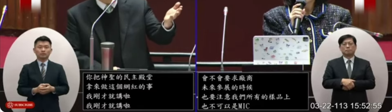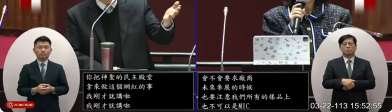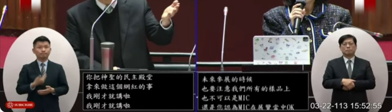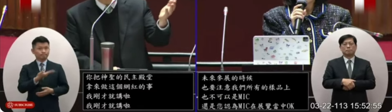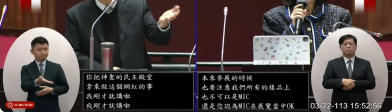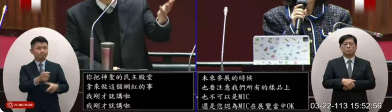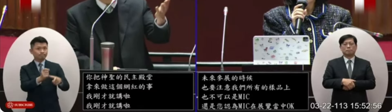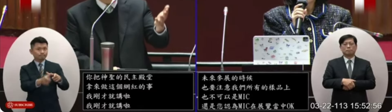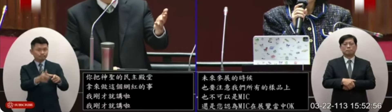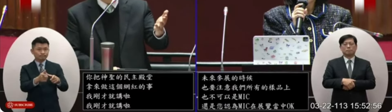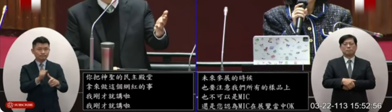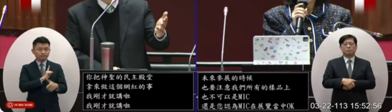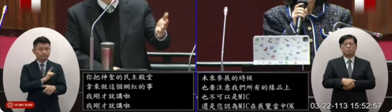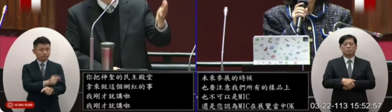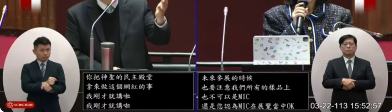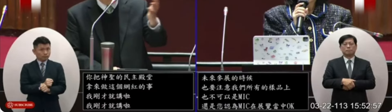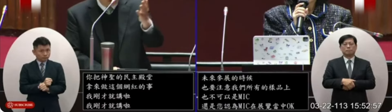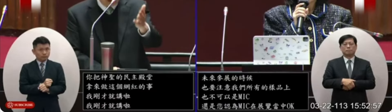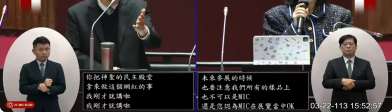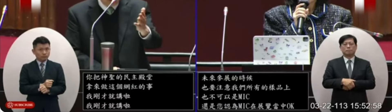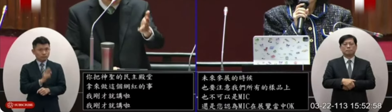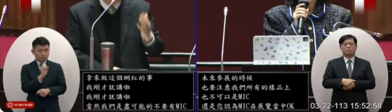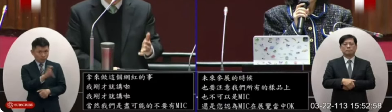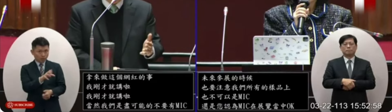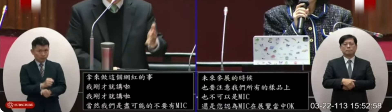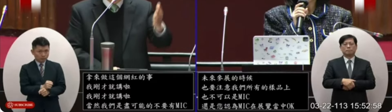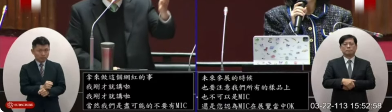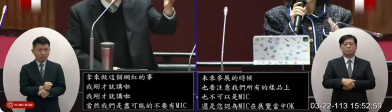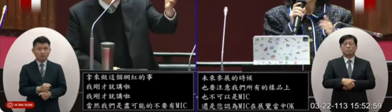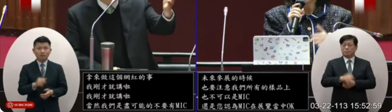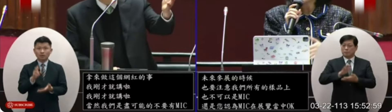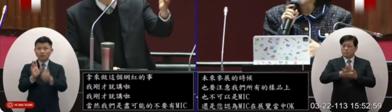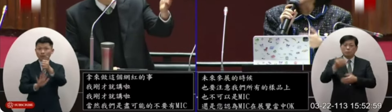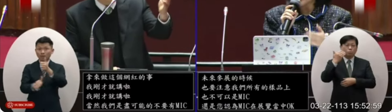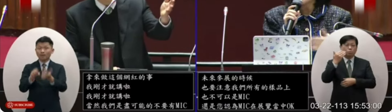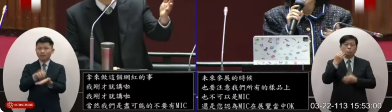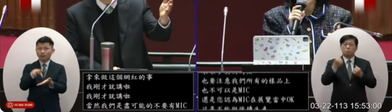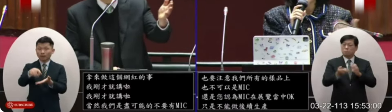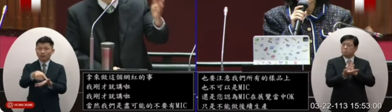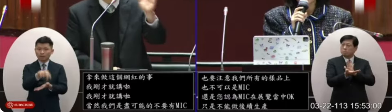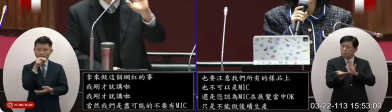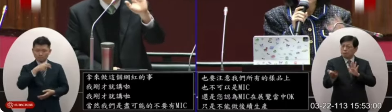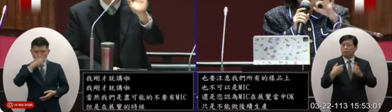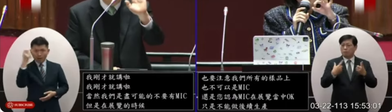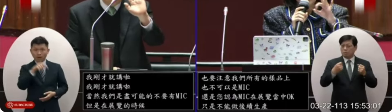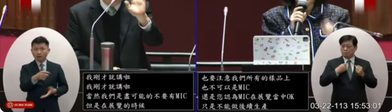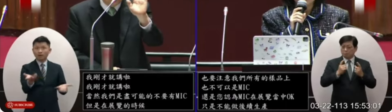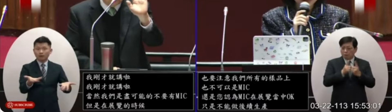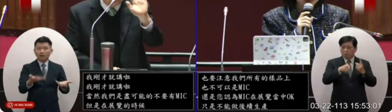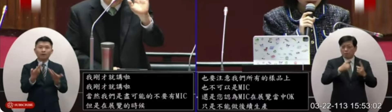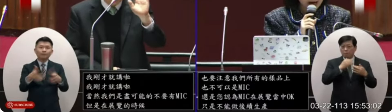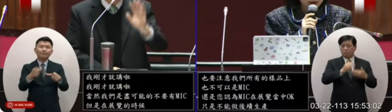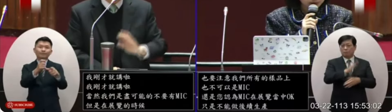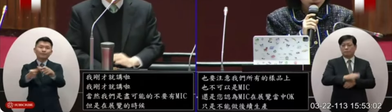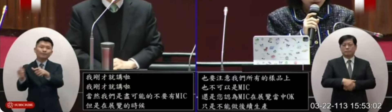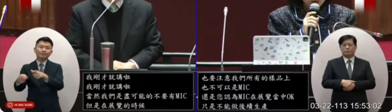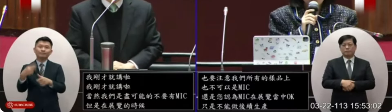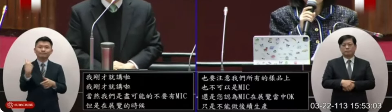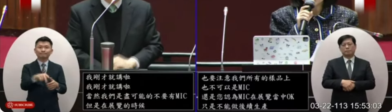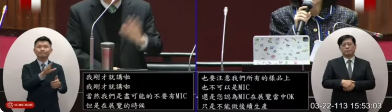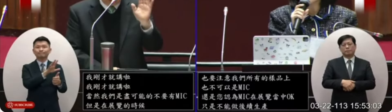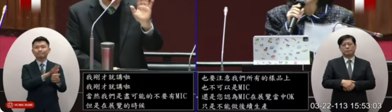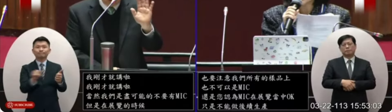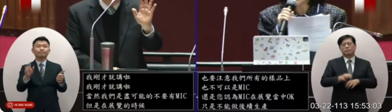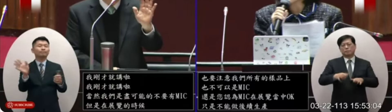會讓廠商提高警覺然後我跟委員報告發現這件事情以後很多的廠商不會再